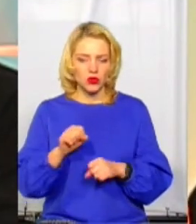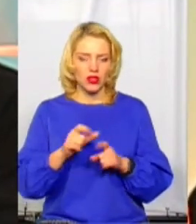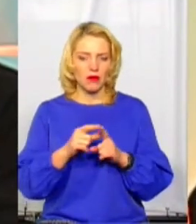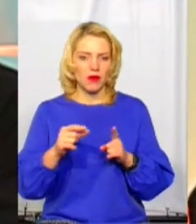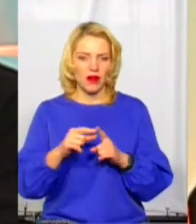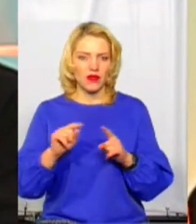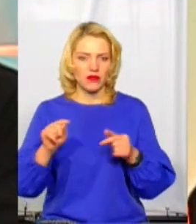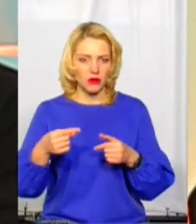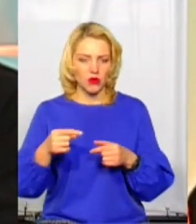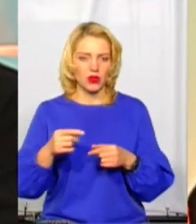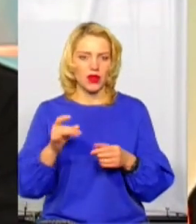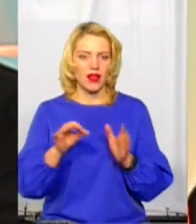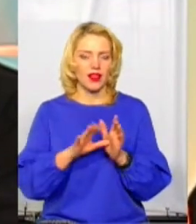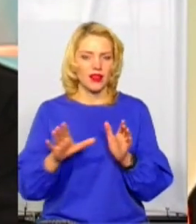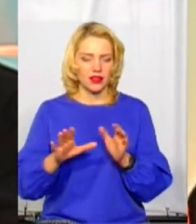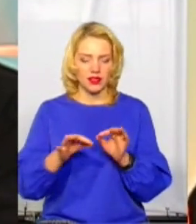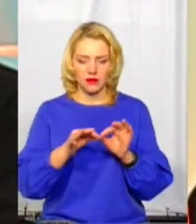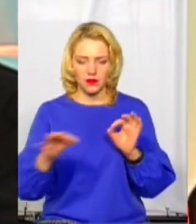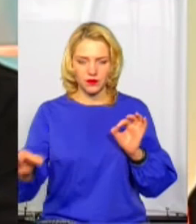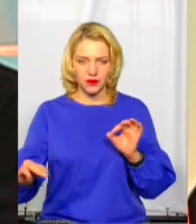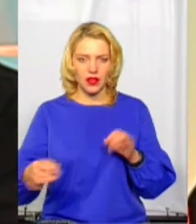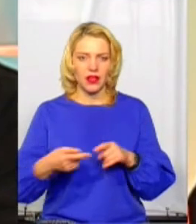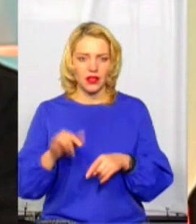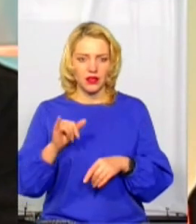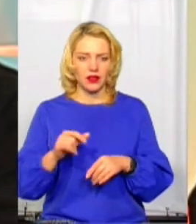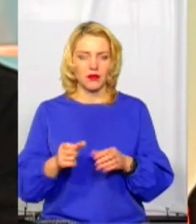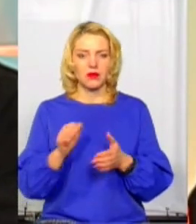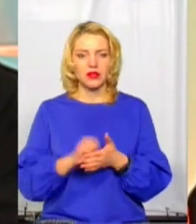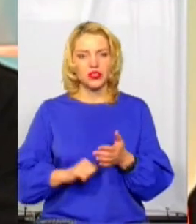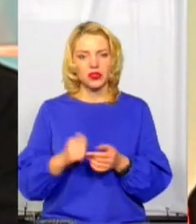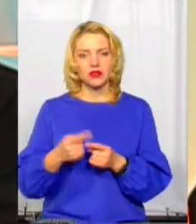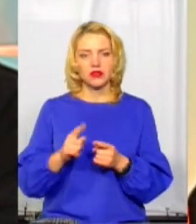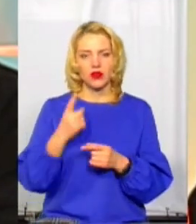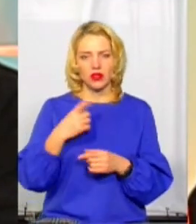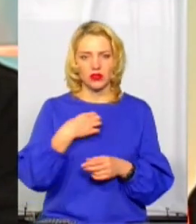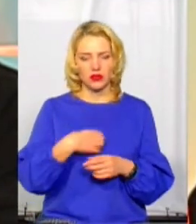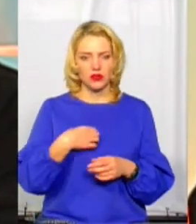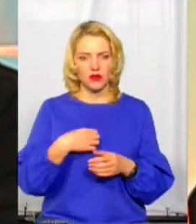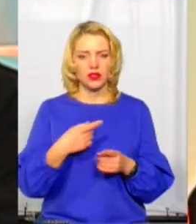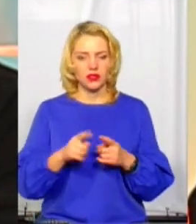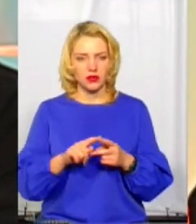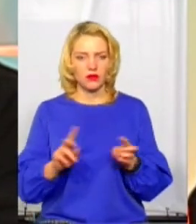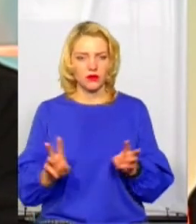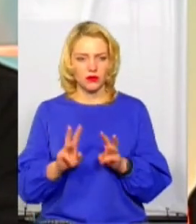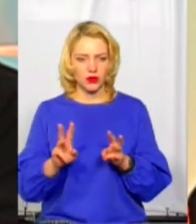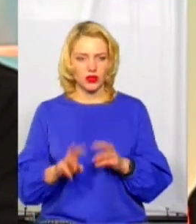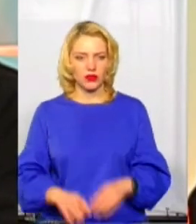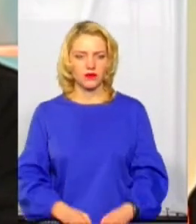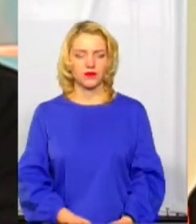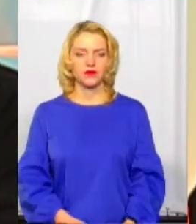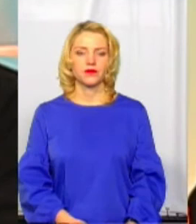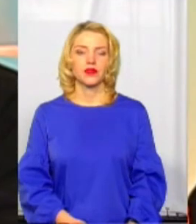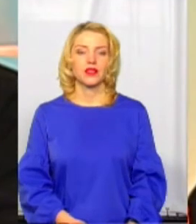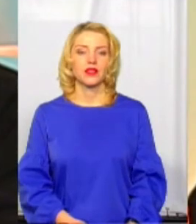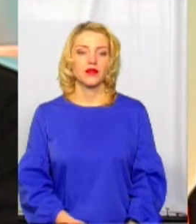Також було на це наголошено. Адже основною причиною виникнення пожеж, одною з основних є порушення правил монтажу та експлуатації електромереж.